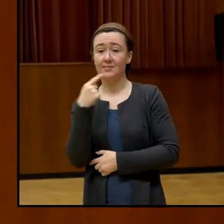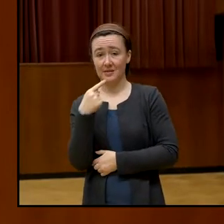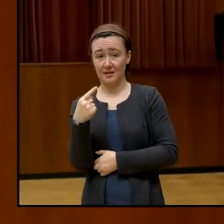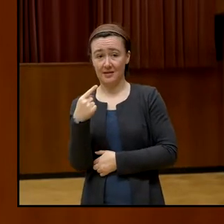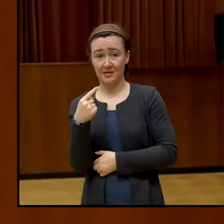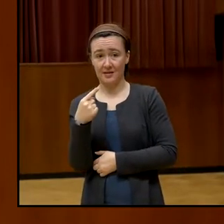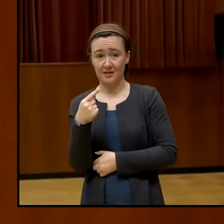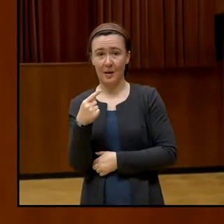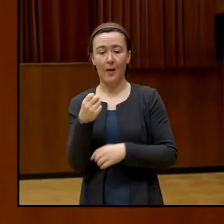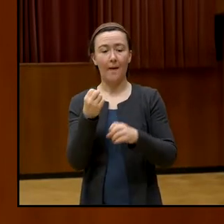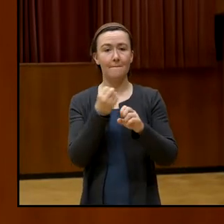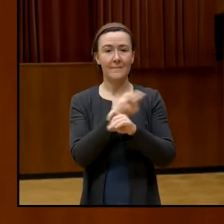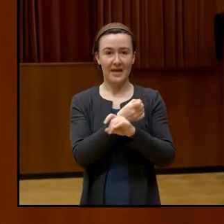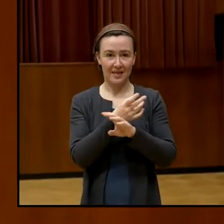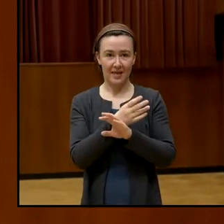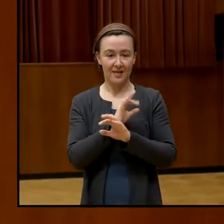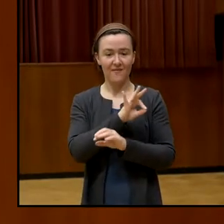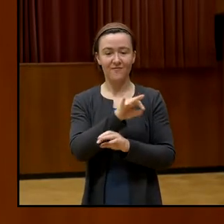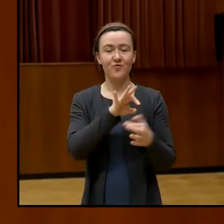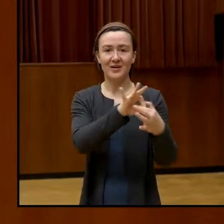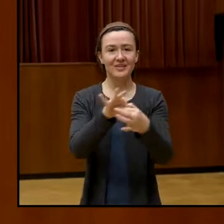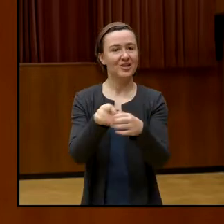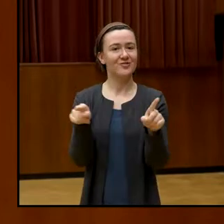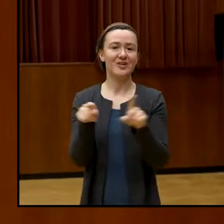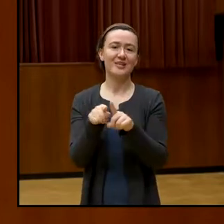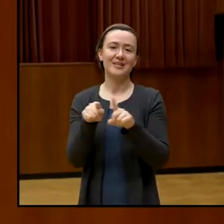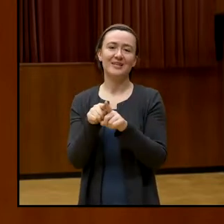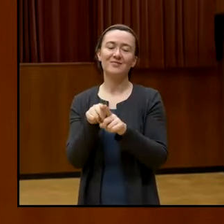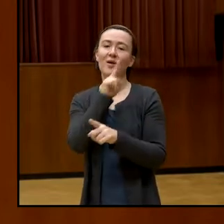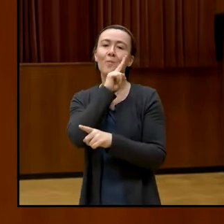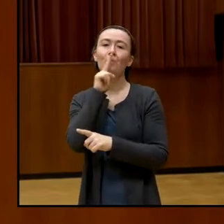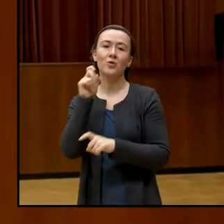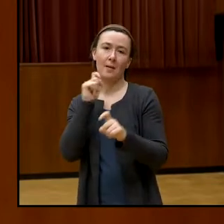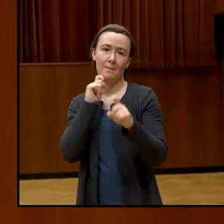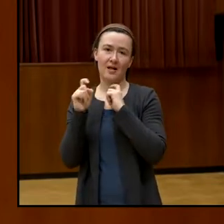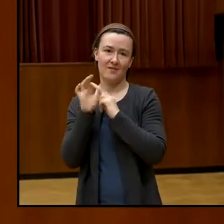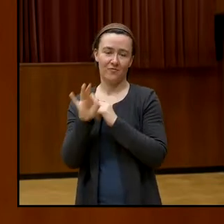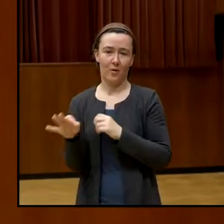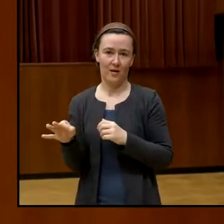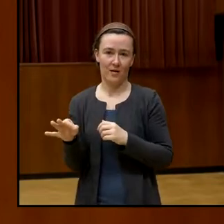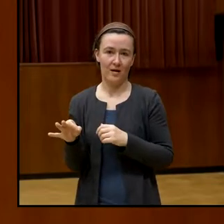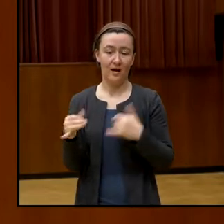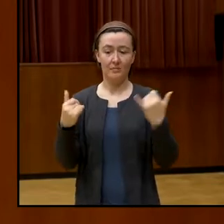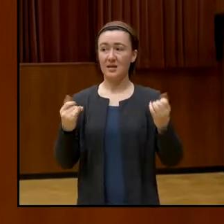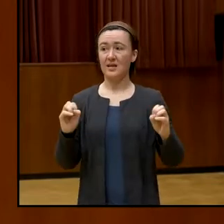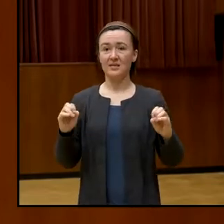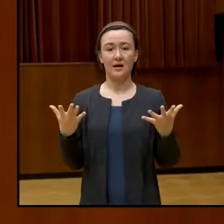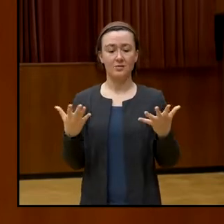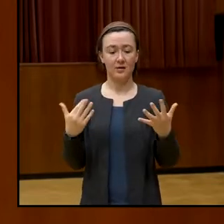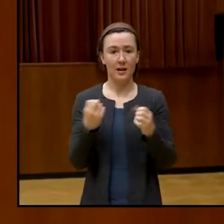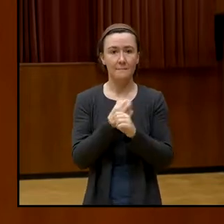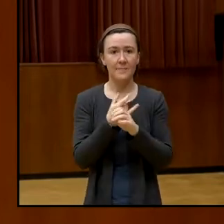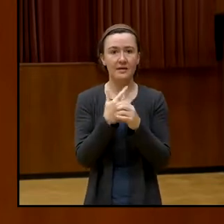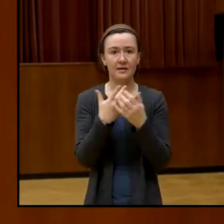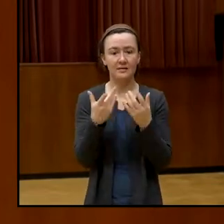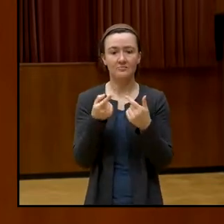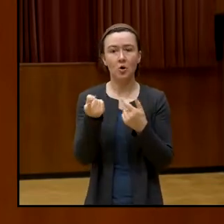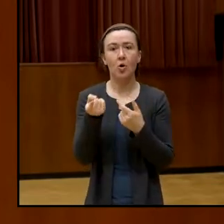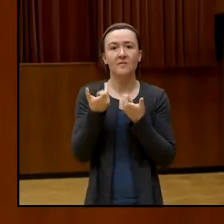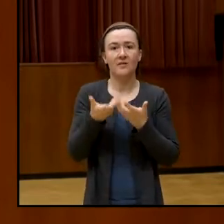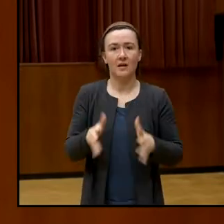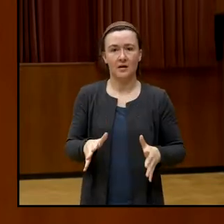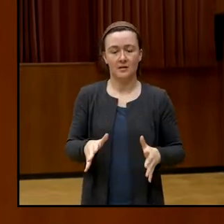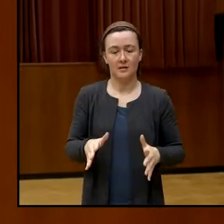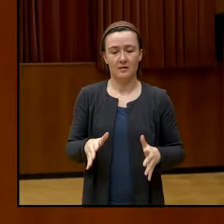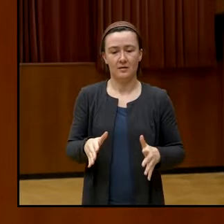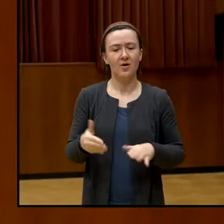wie die Muttermilch. Und wir sind aber dabei, diese Medien zu, dass wir die verlieren. Und ich würde gerne mit Herrn Starkbohrn